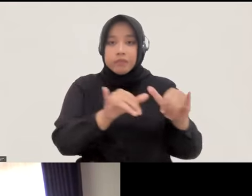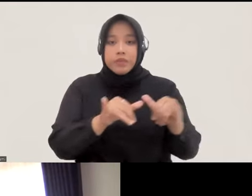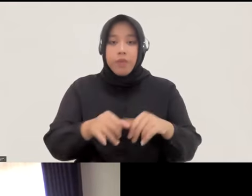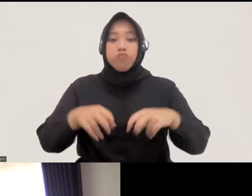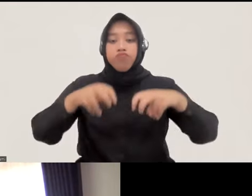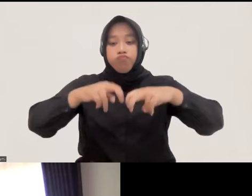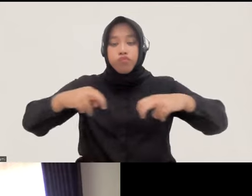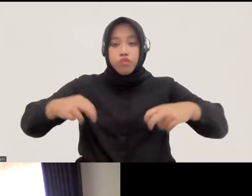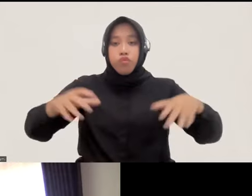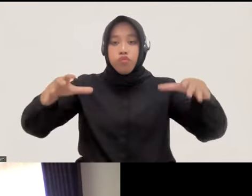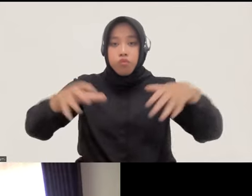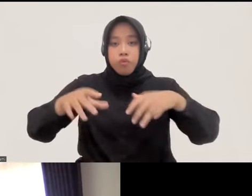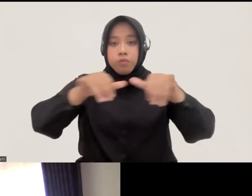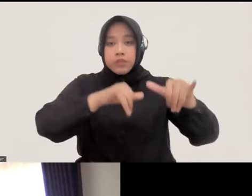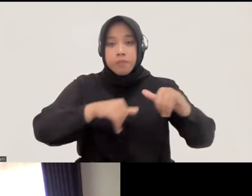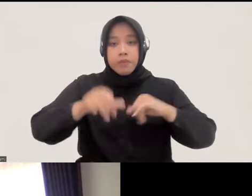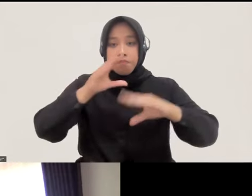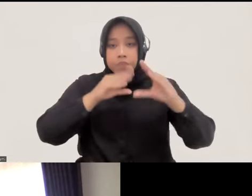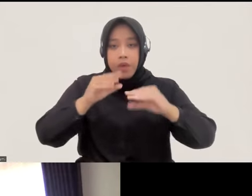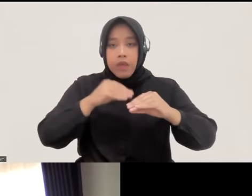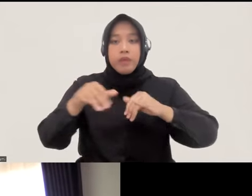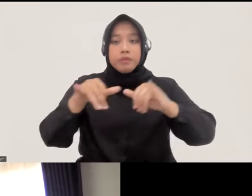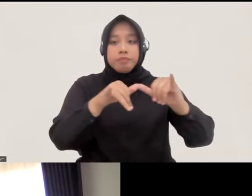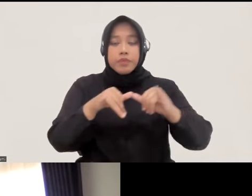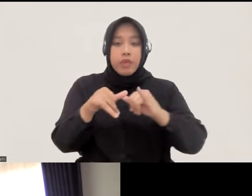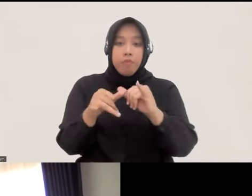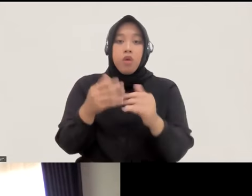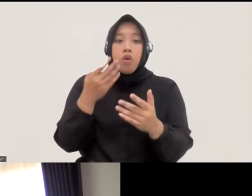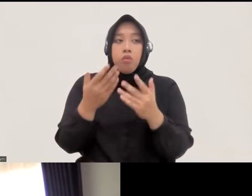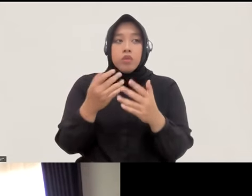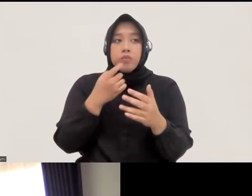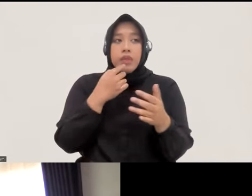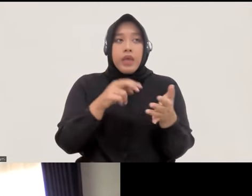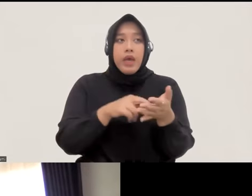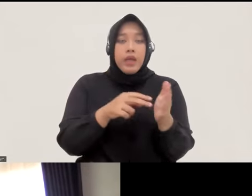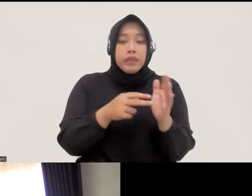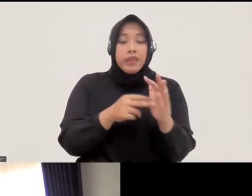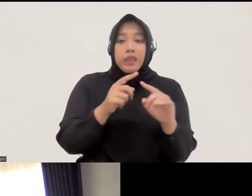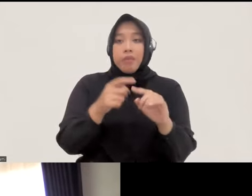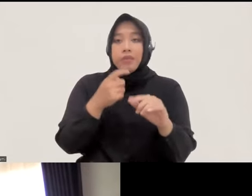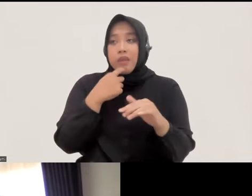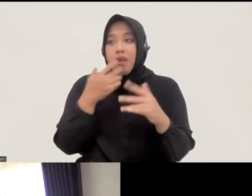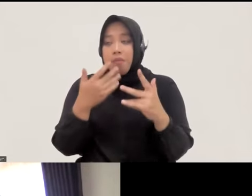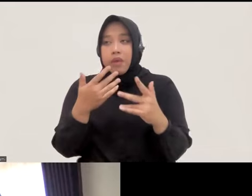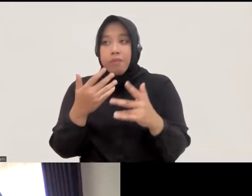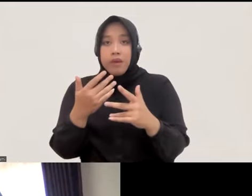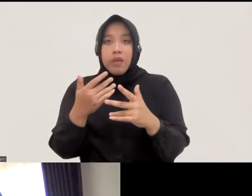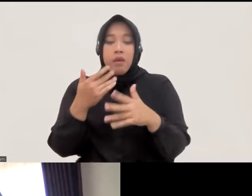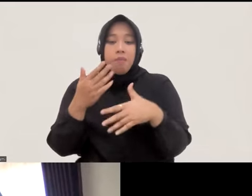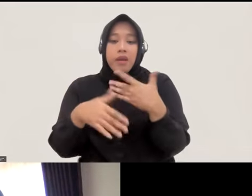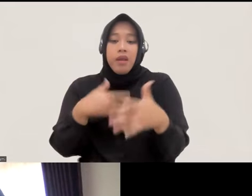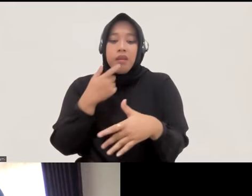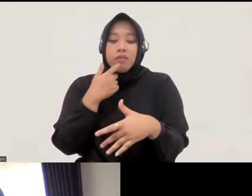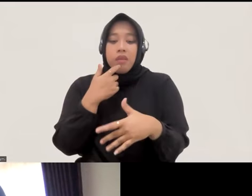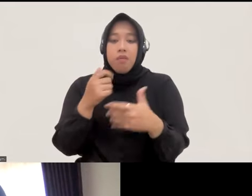bersama kita bahas bersama bahkan tidak hanya definisi prinsip tapi kemudian bagaimana penanganan terhadap masing-masing